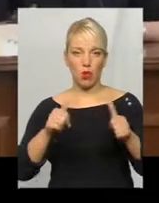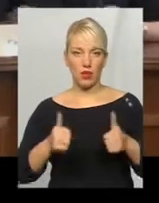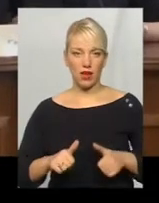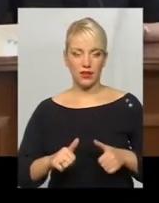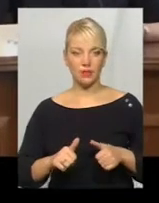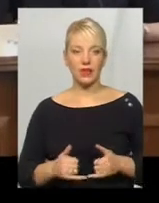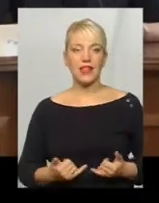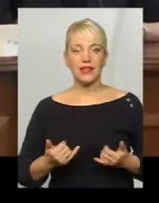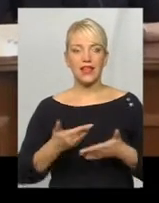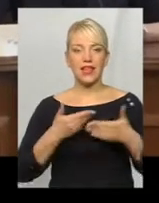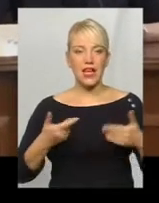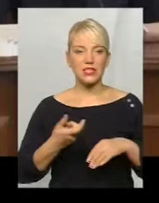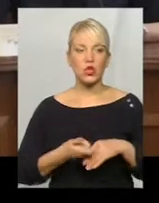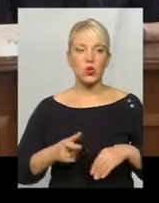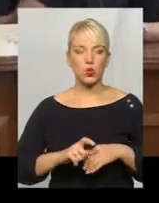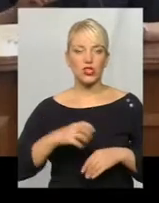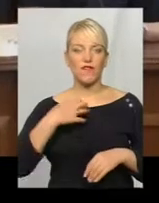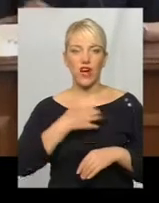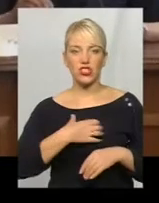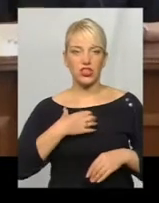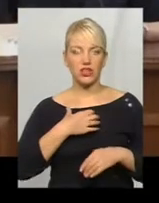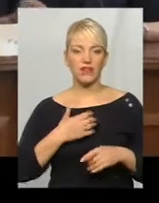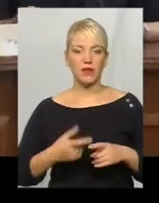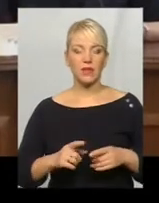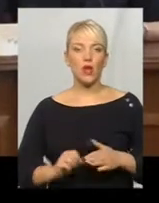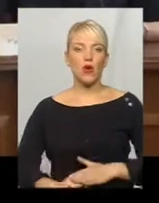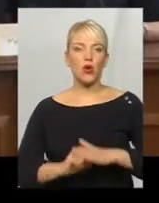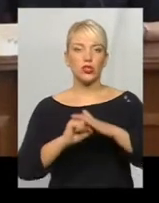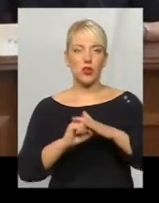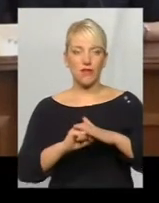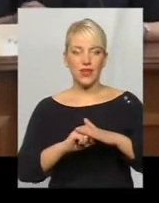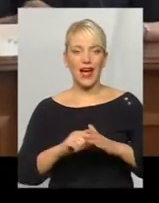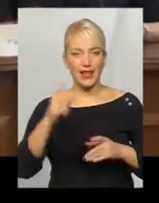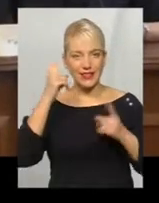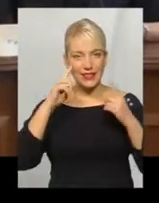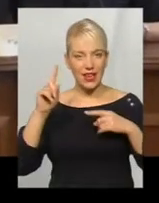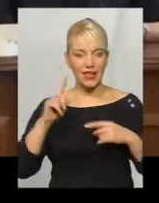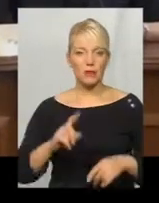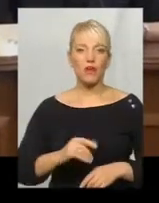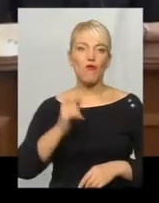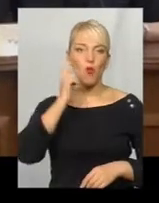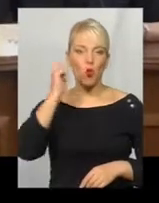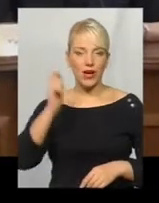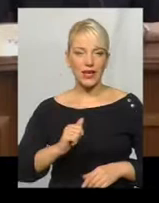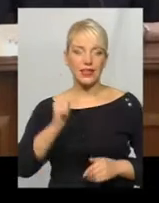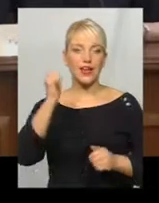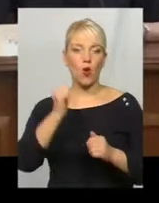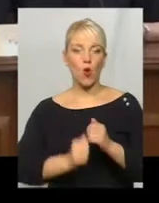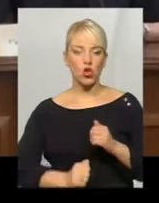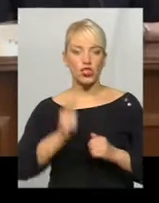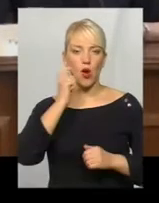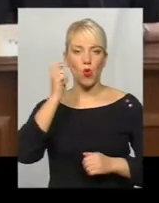Для нас дуже важлива основна і базова ідея. В Україні кожен